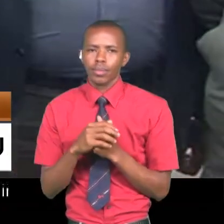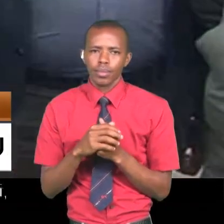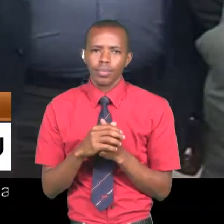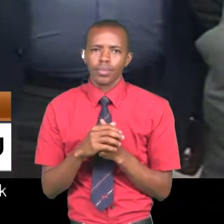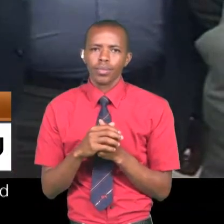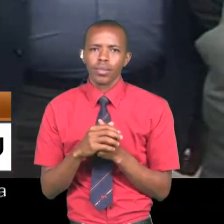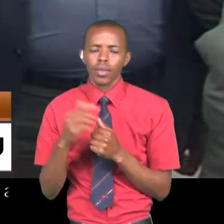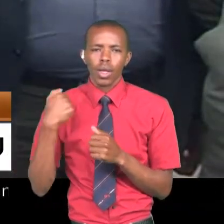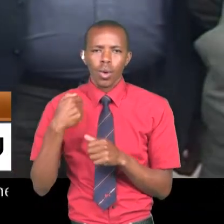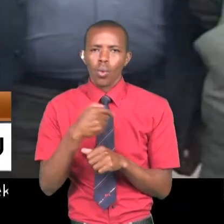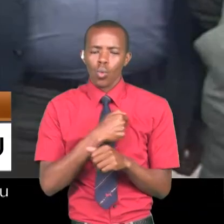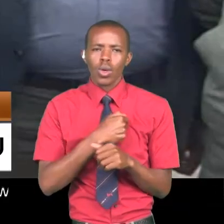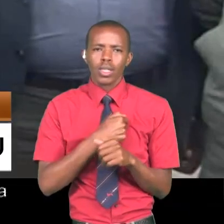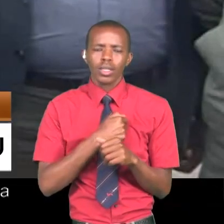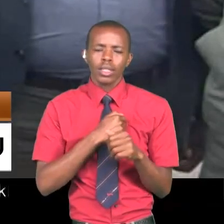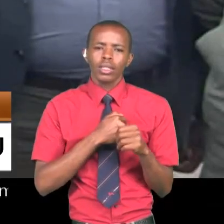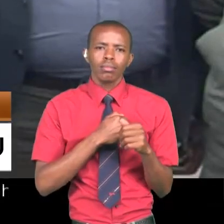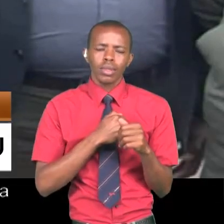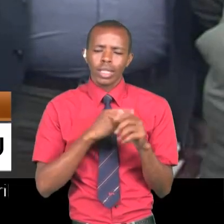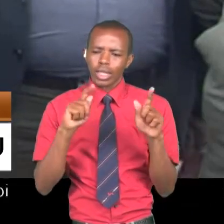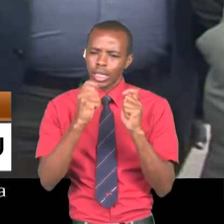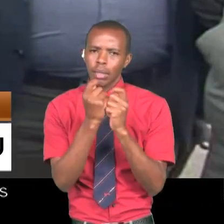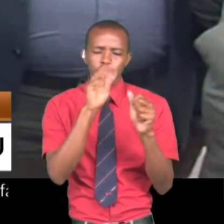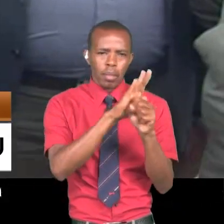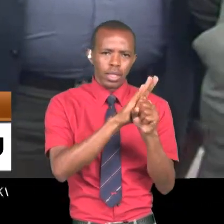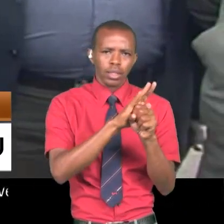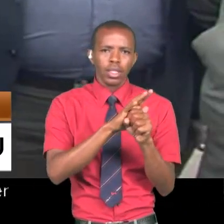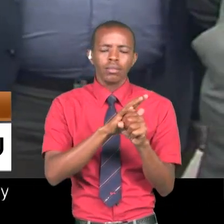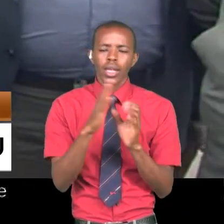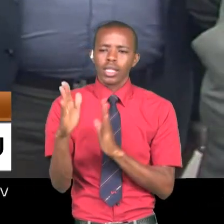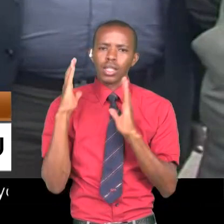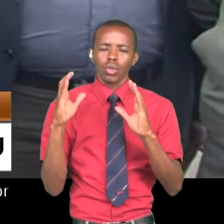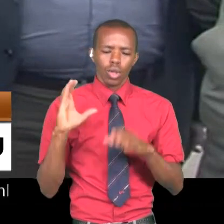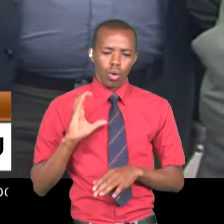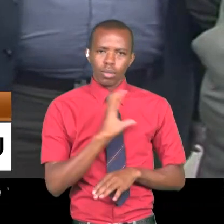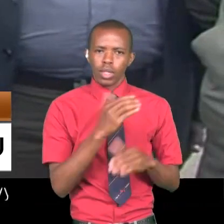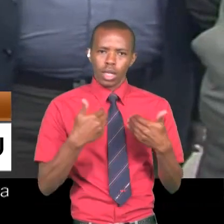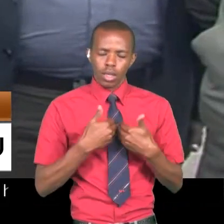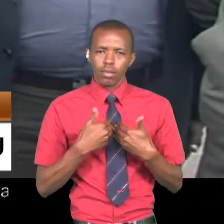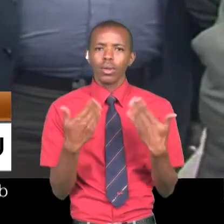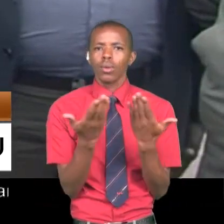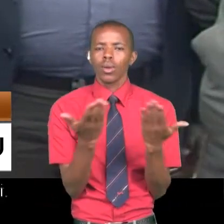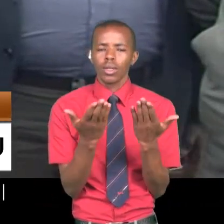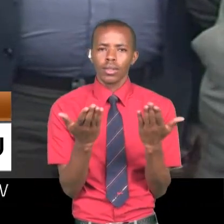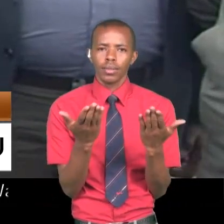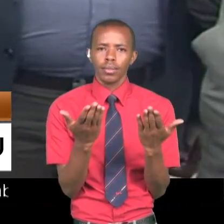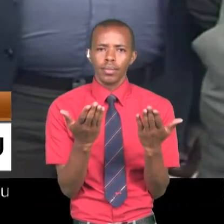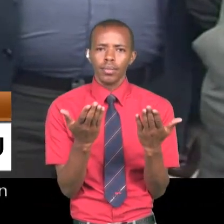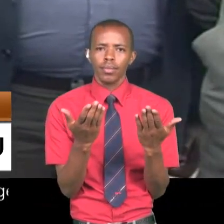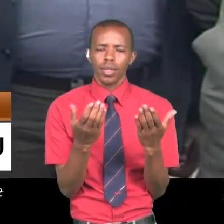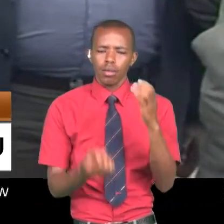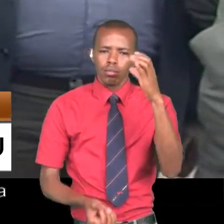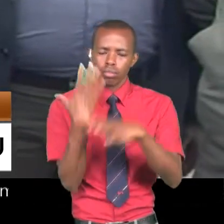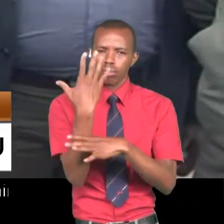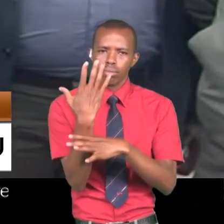Tunakuanga na multi-agency team. Security Committee. Ambapo ime guniwa